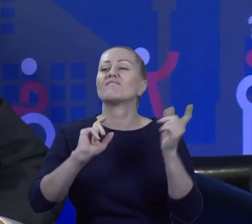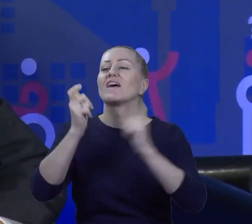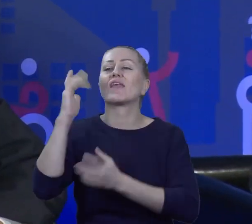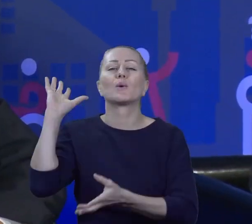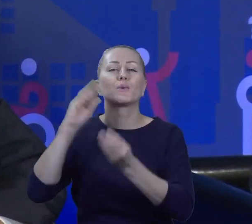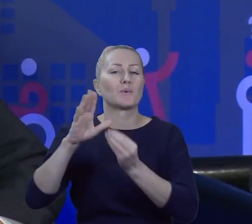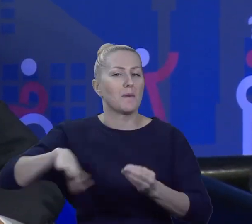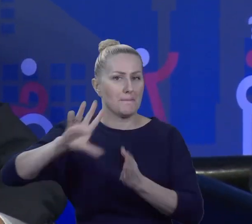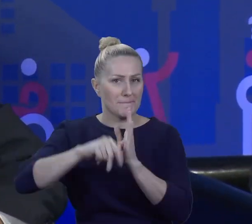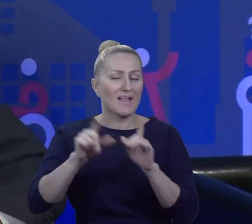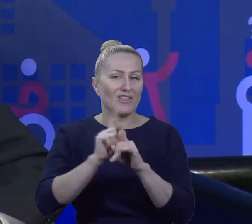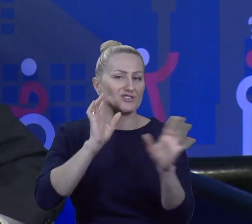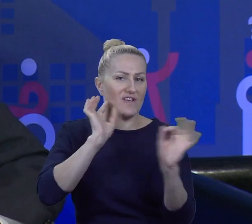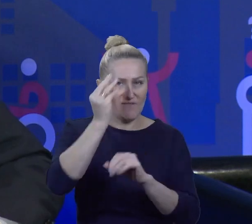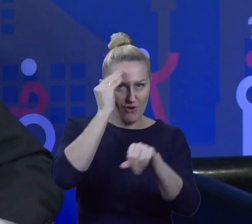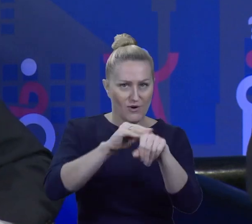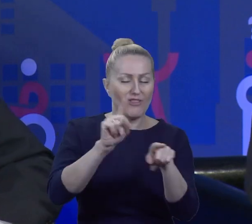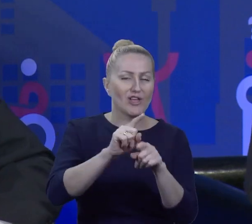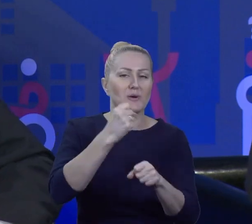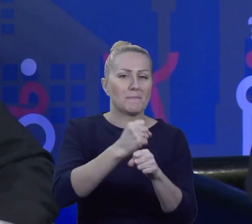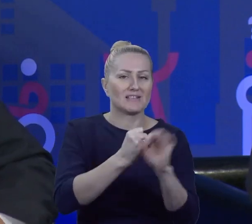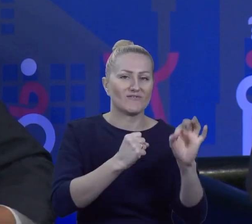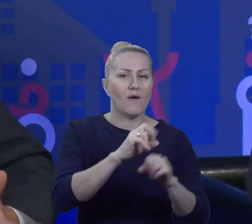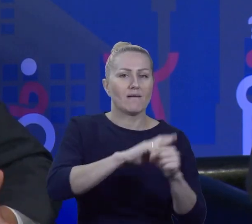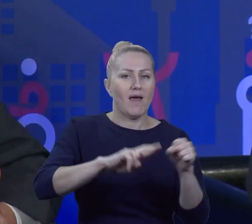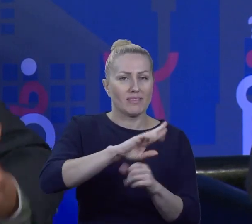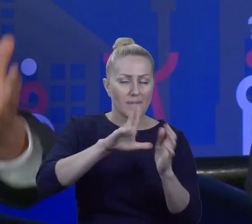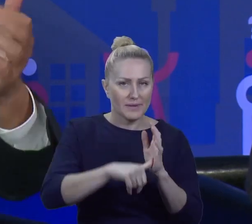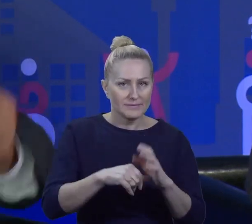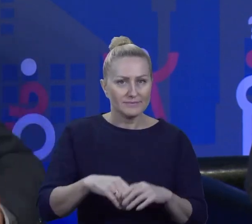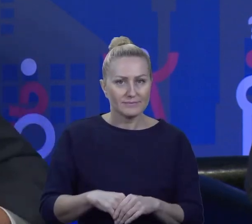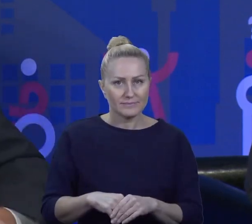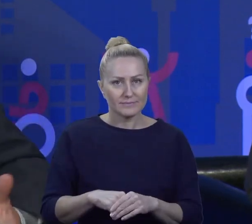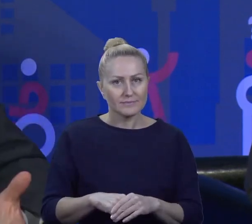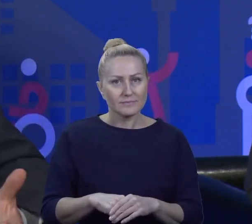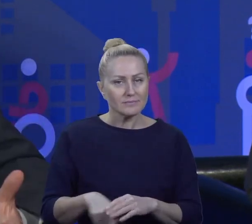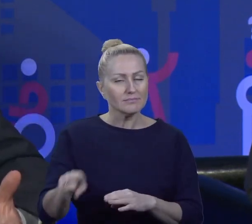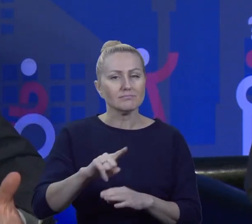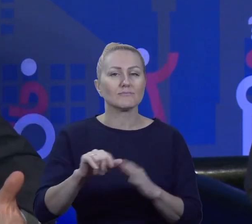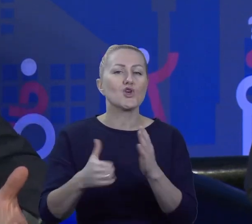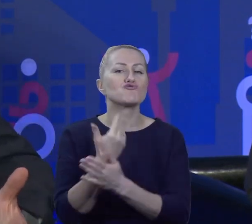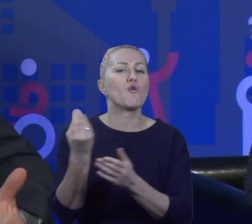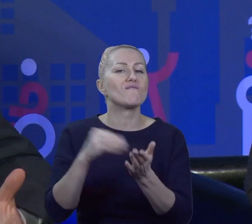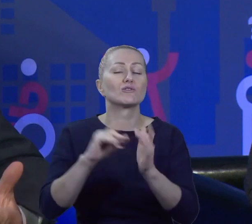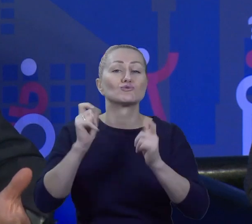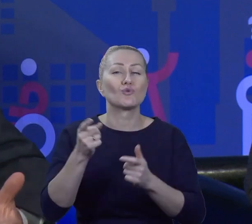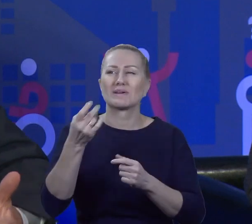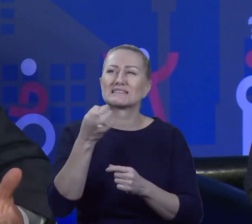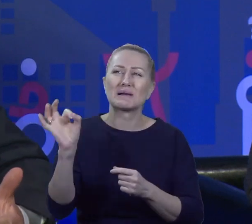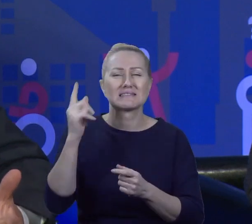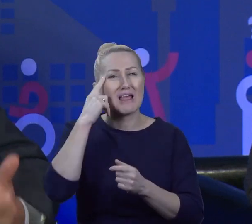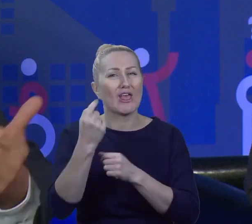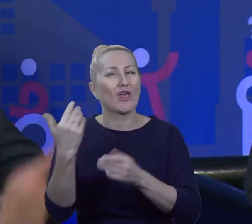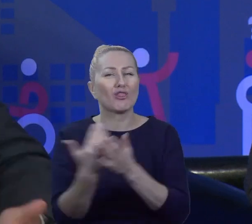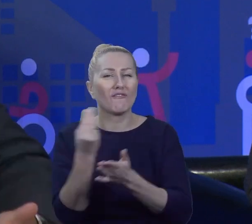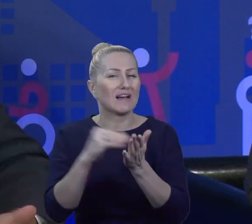informujemy również o pracy Rady Miasta. Jeżeli chodzi o te innowacje, to specjalnie tych innowacji nie ma, bo tak